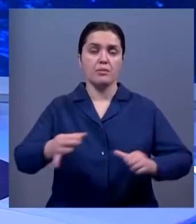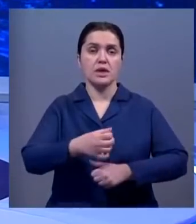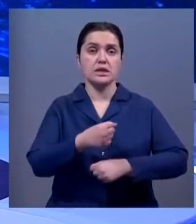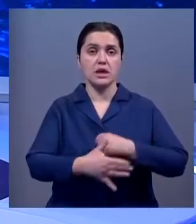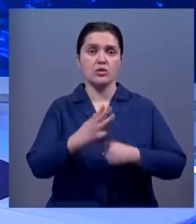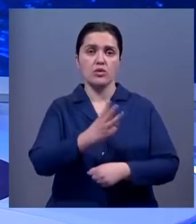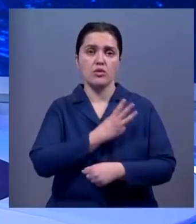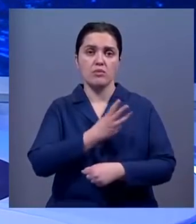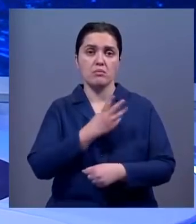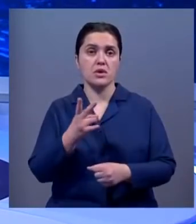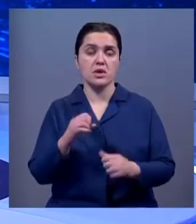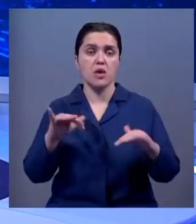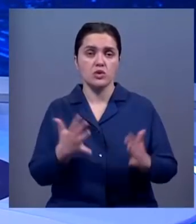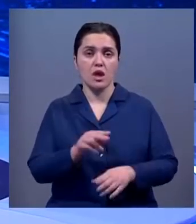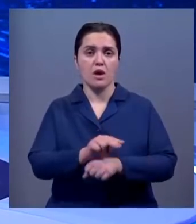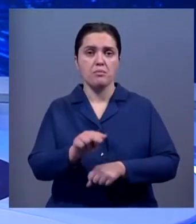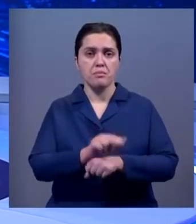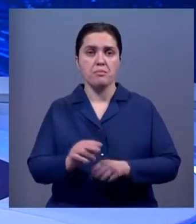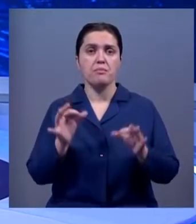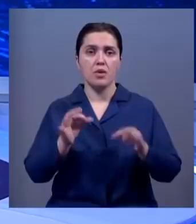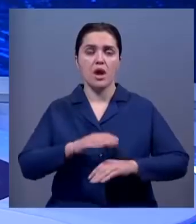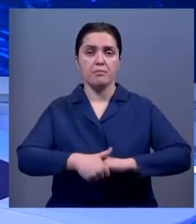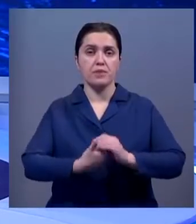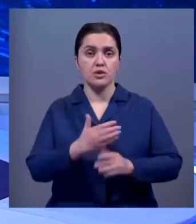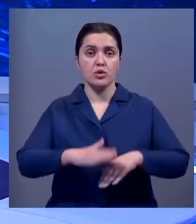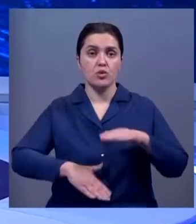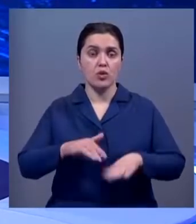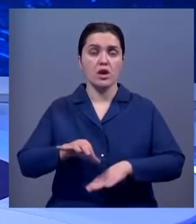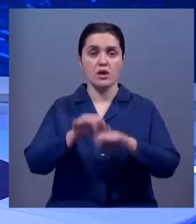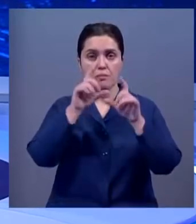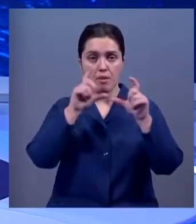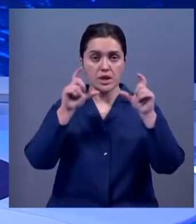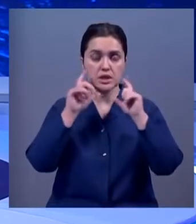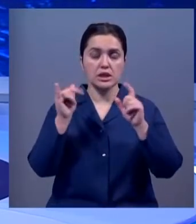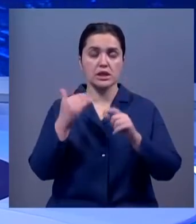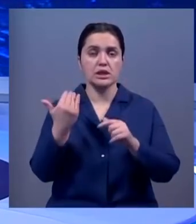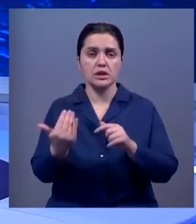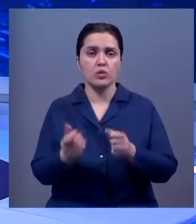добровольцы не устают обучать правильному мытью рук, ношению масок и их утилизации.